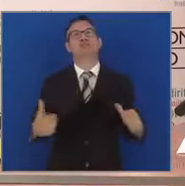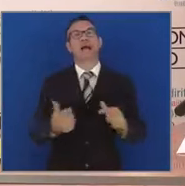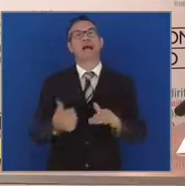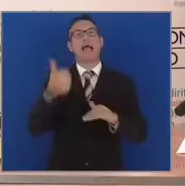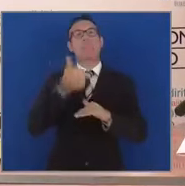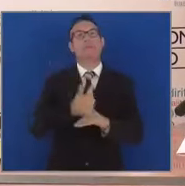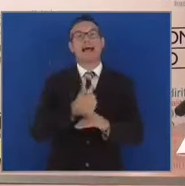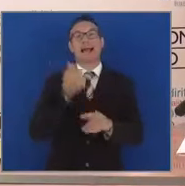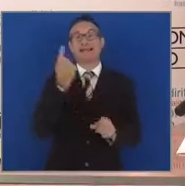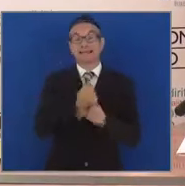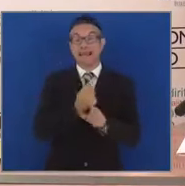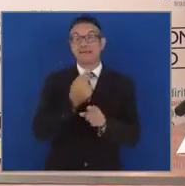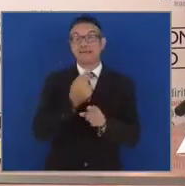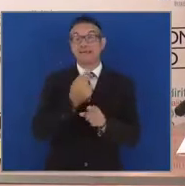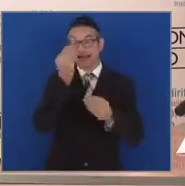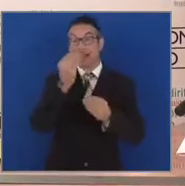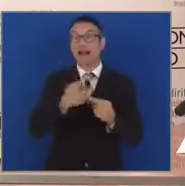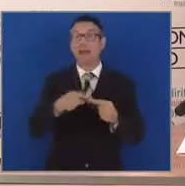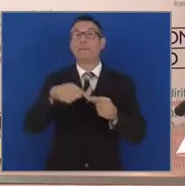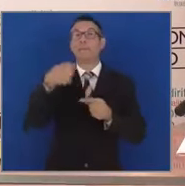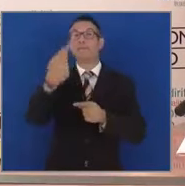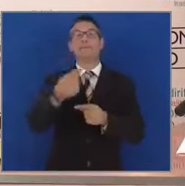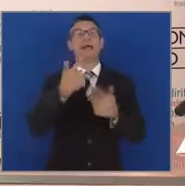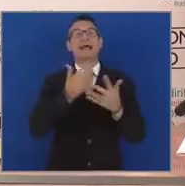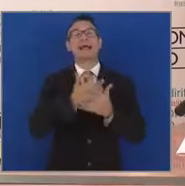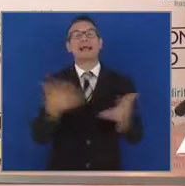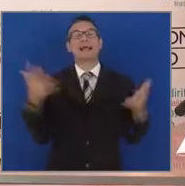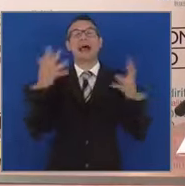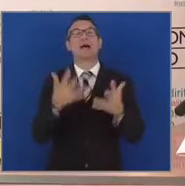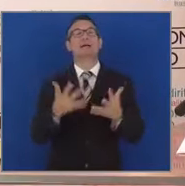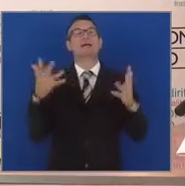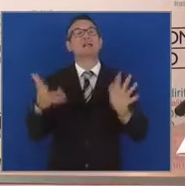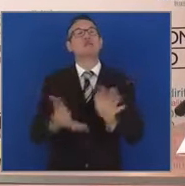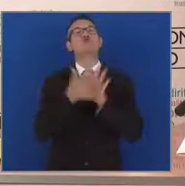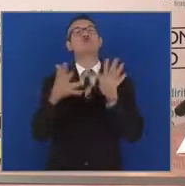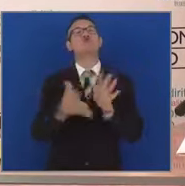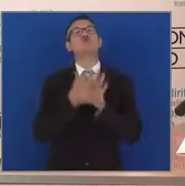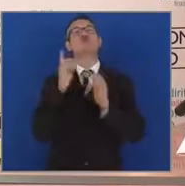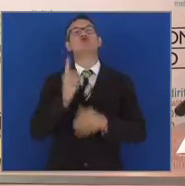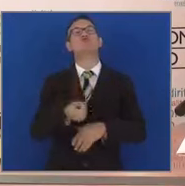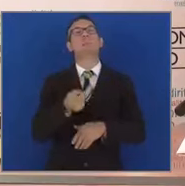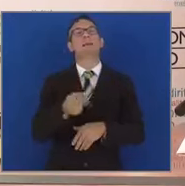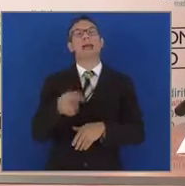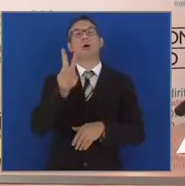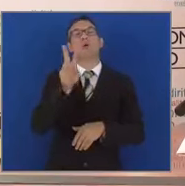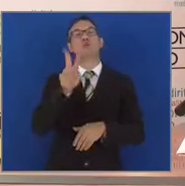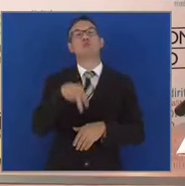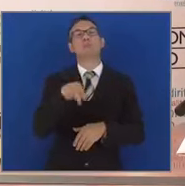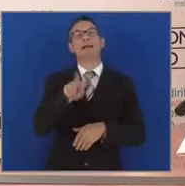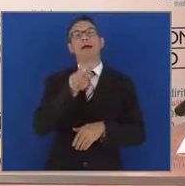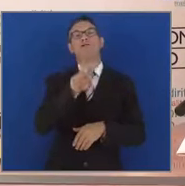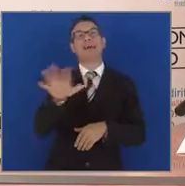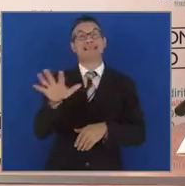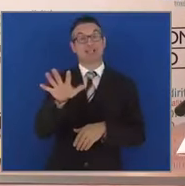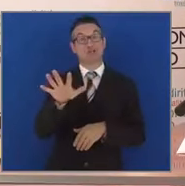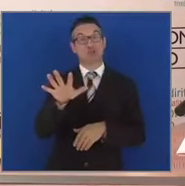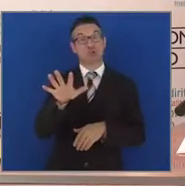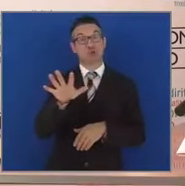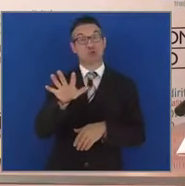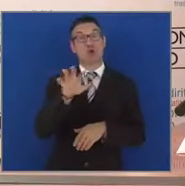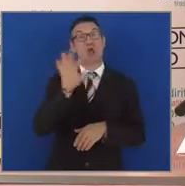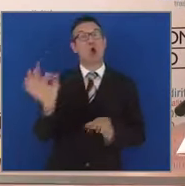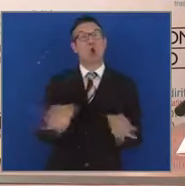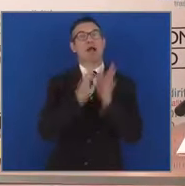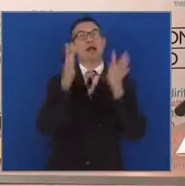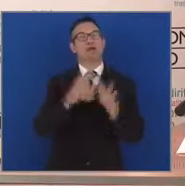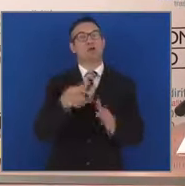avviare in occasione del grande giubileo del 2025 ed è la straordinaria occasione che si presenterà all'Europa, al